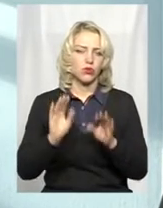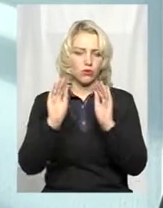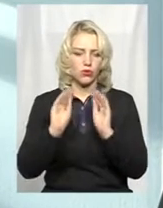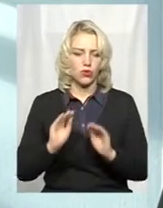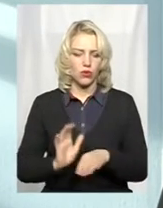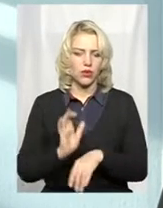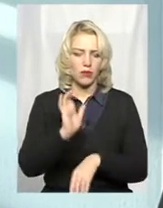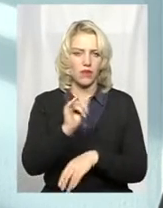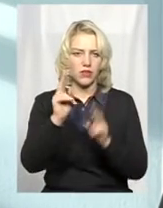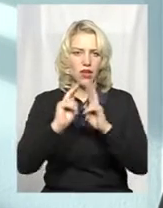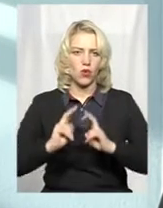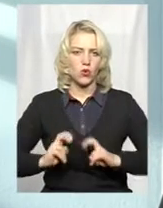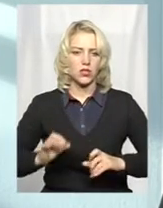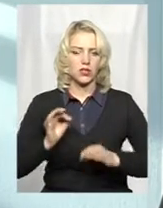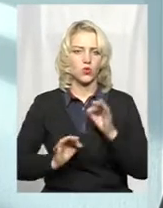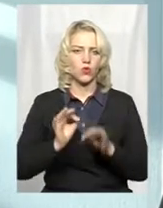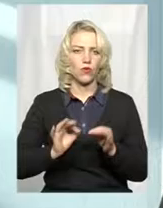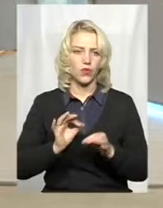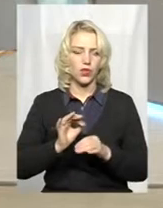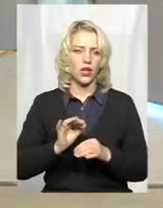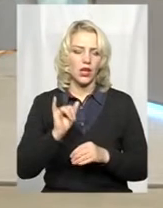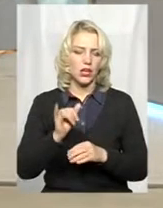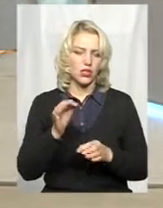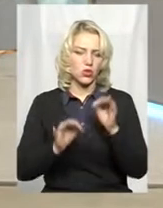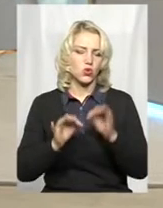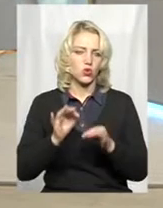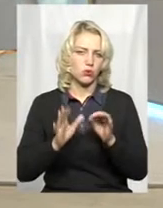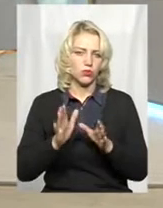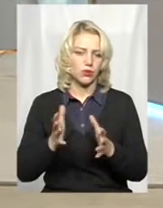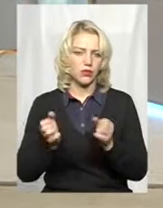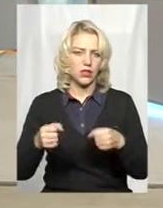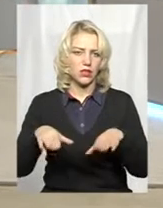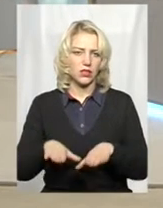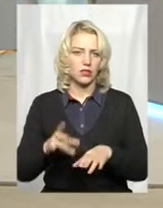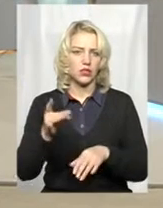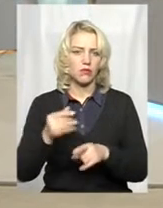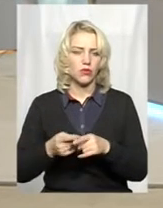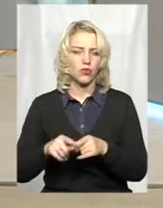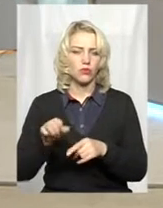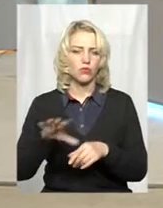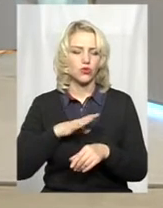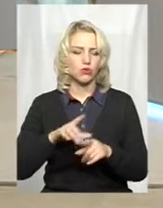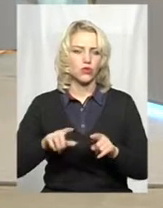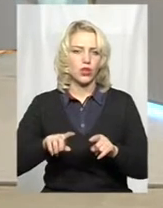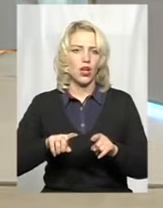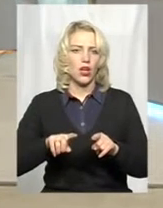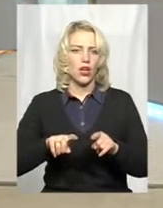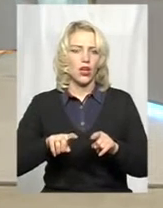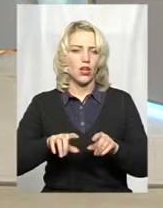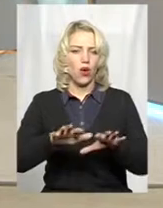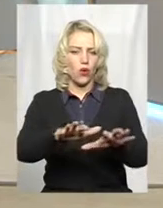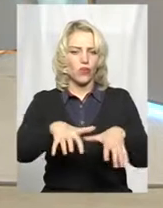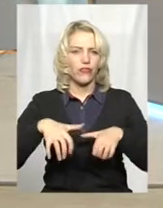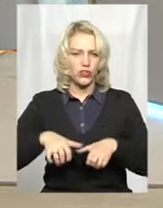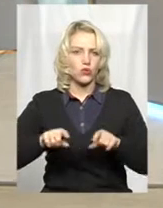направлений на розгляд судових органів, і судовими органами приймається рішення або може бути конфісковано незаконне